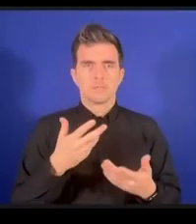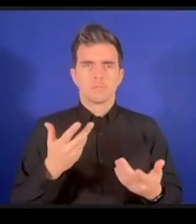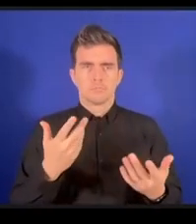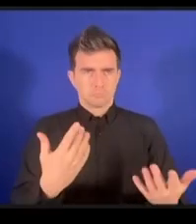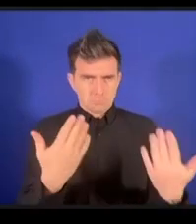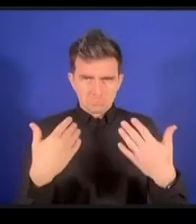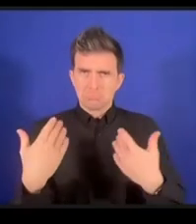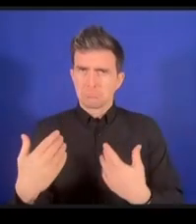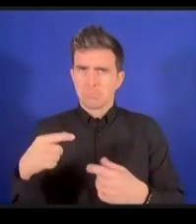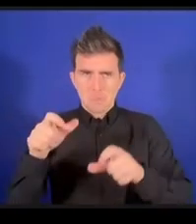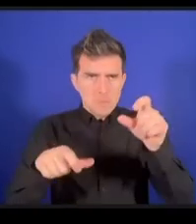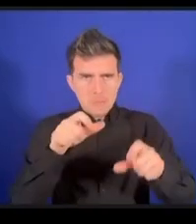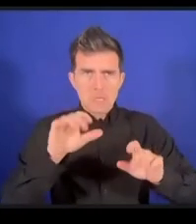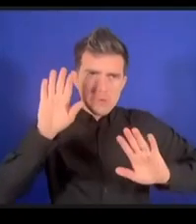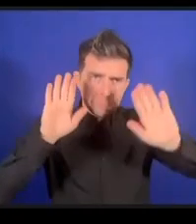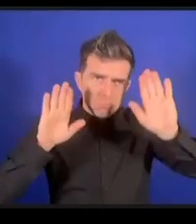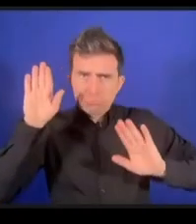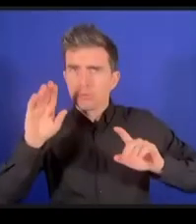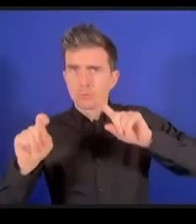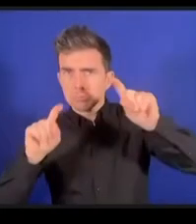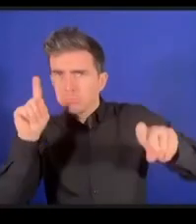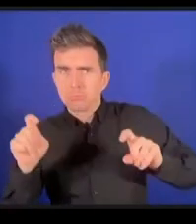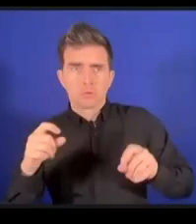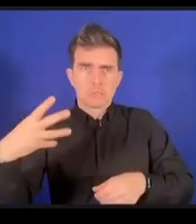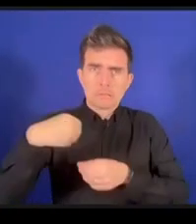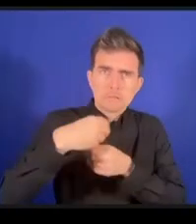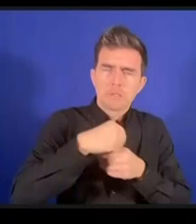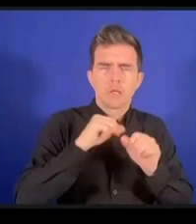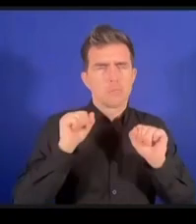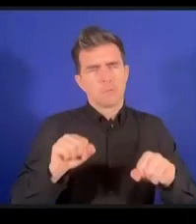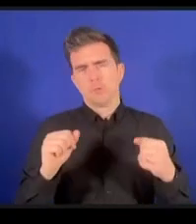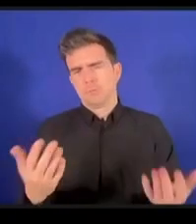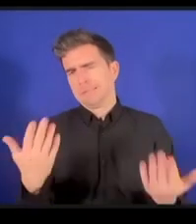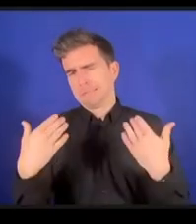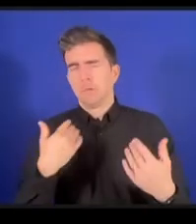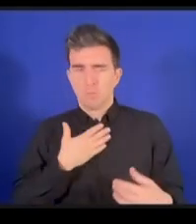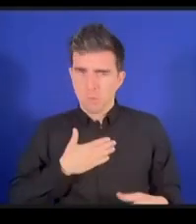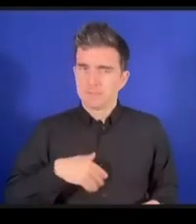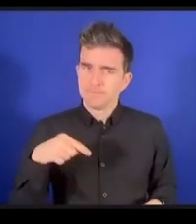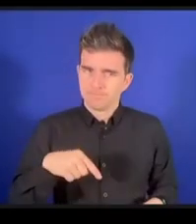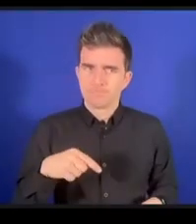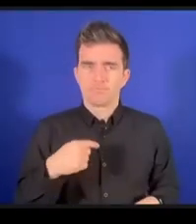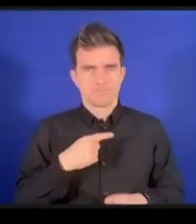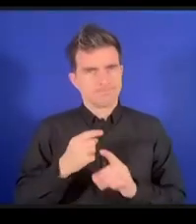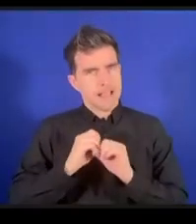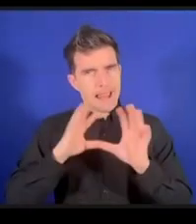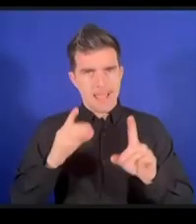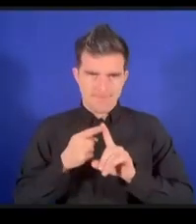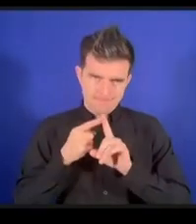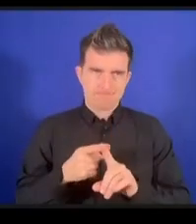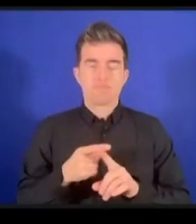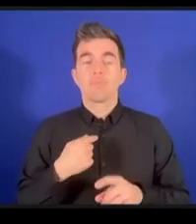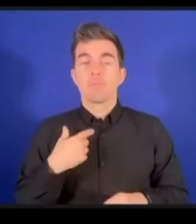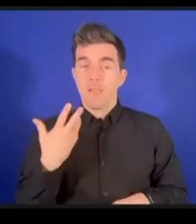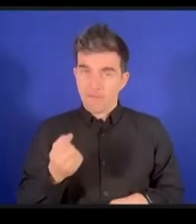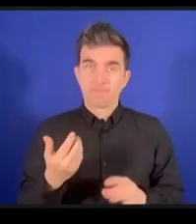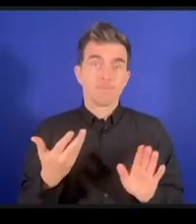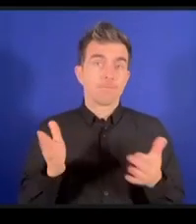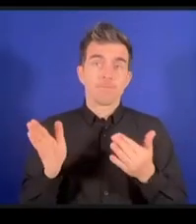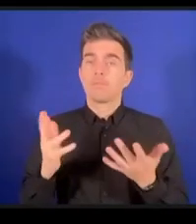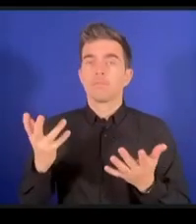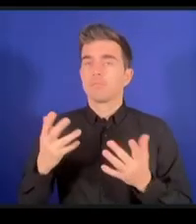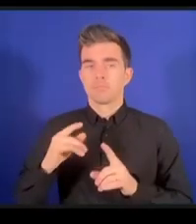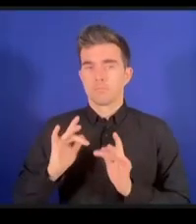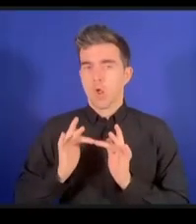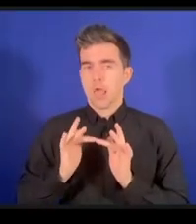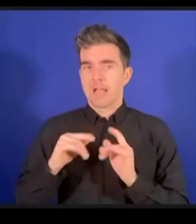をしたりコメントをしていただきたいと思うんですがオンラインの参加者どうでしょうかオンラインからコメント